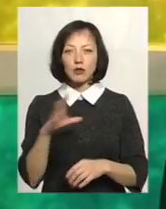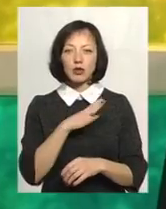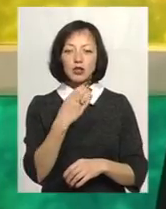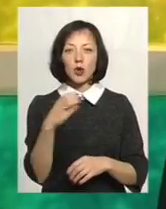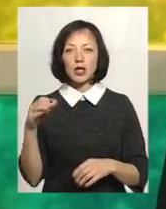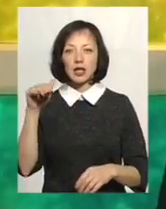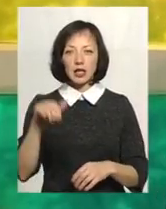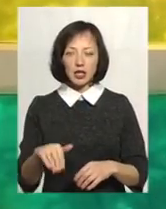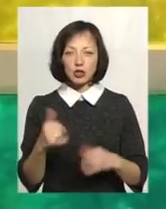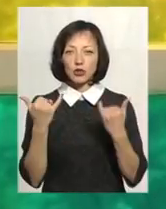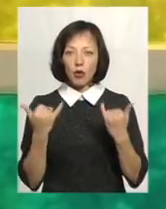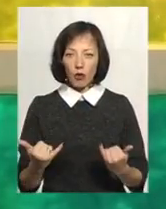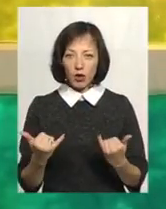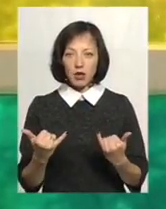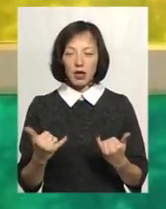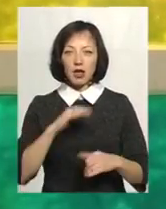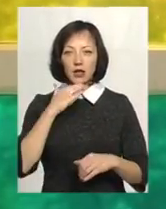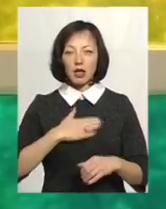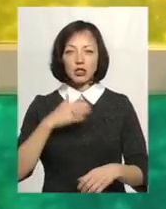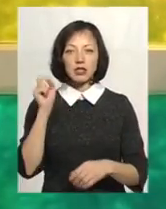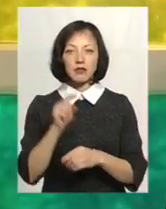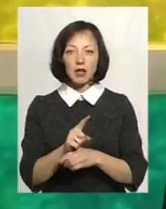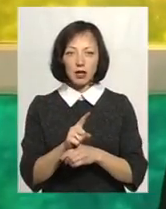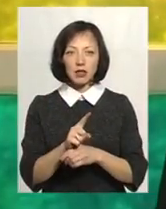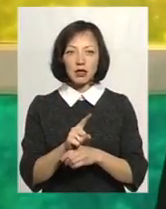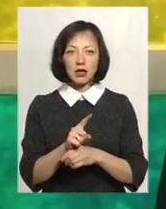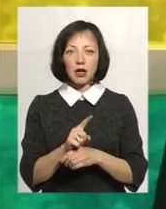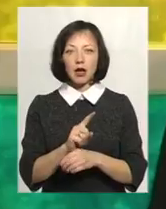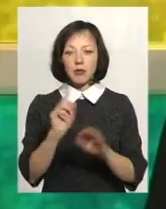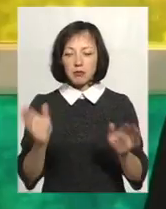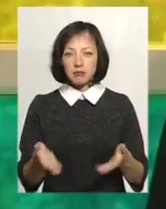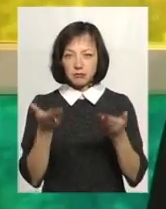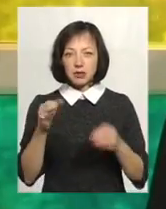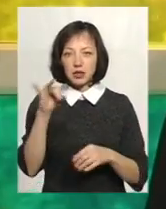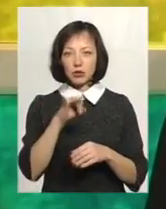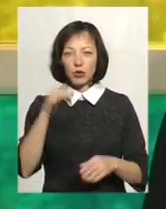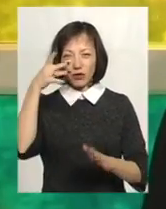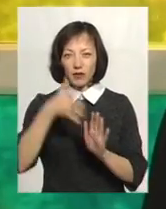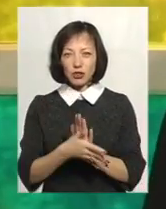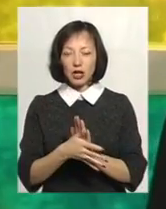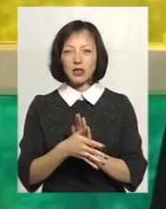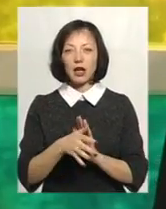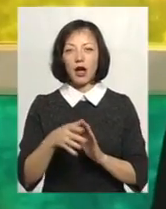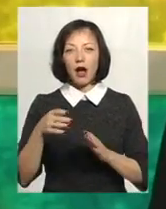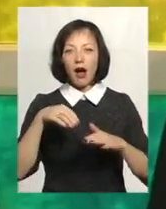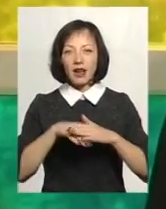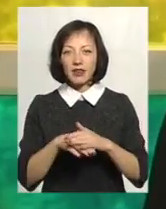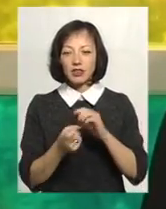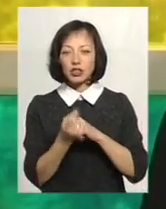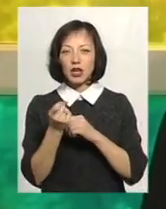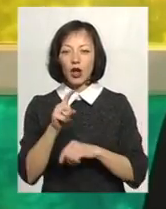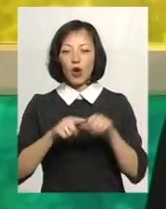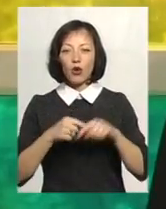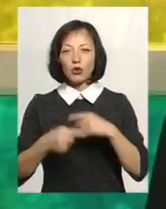сотні тисяч. І сьогодні наше завдання – піднімати історію, вивчати архівні джерела, знати родовід